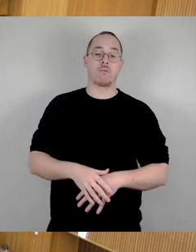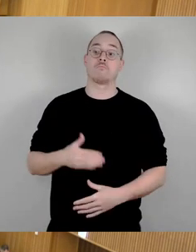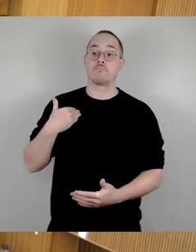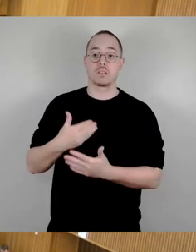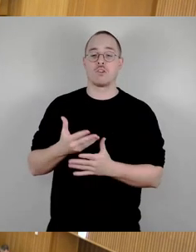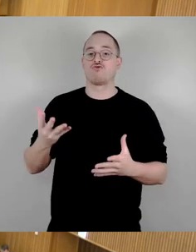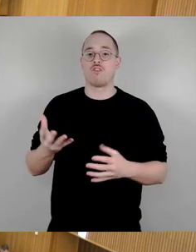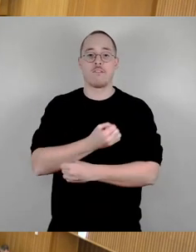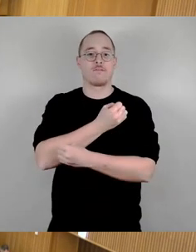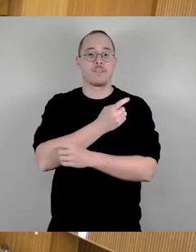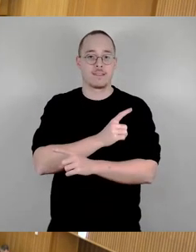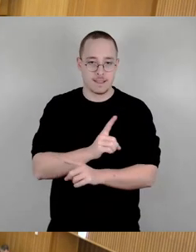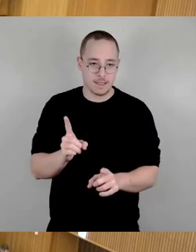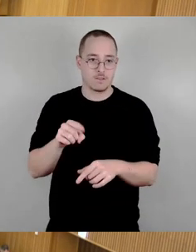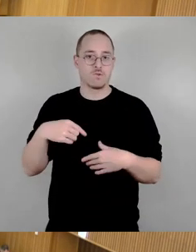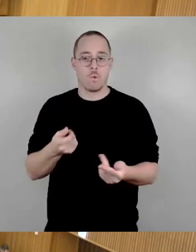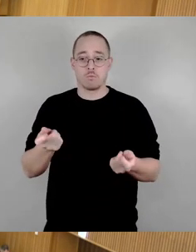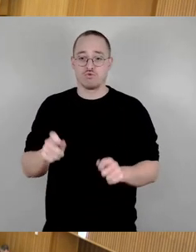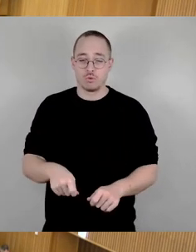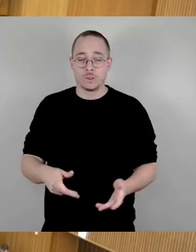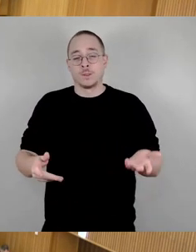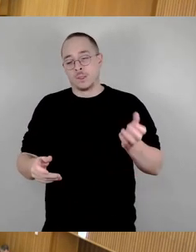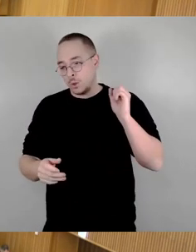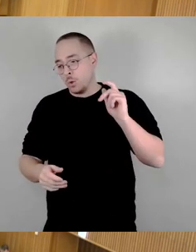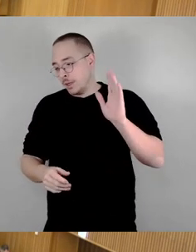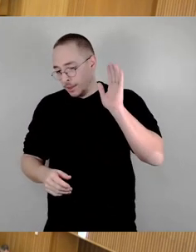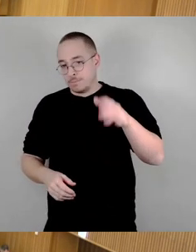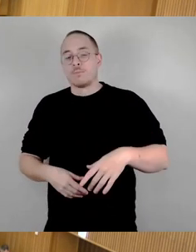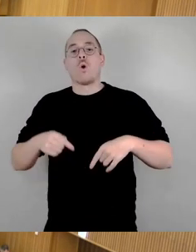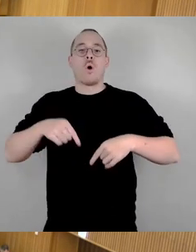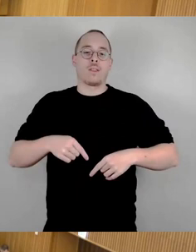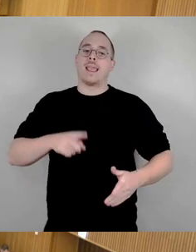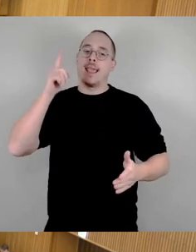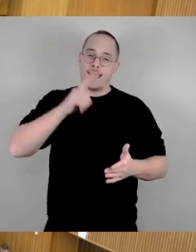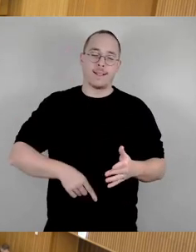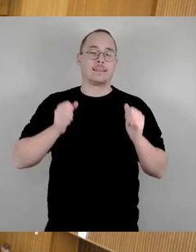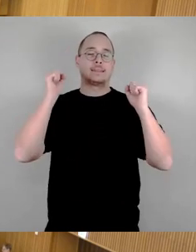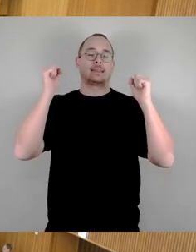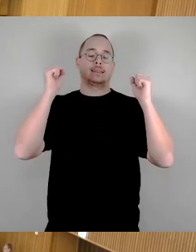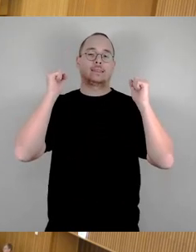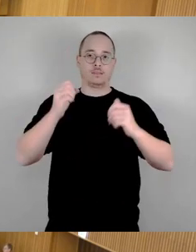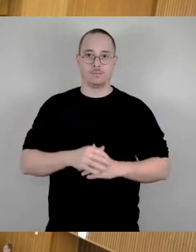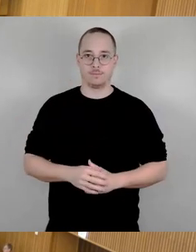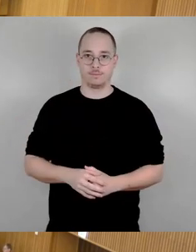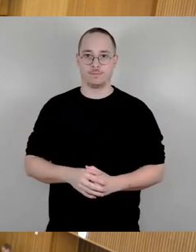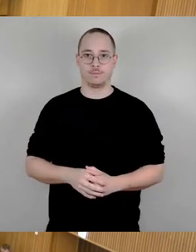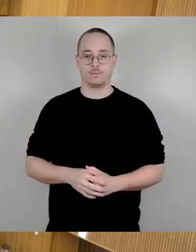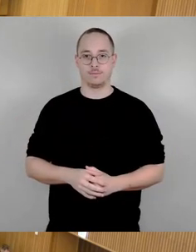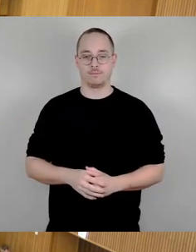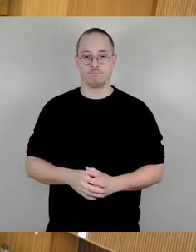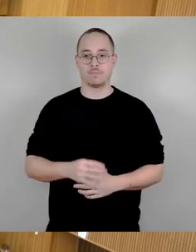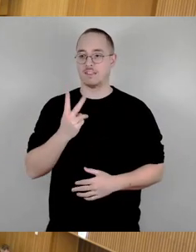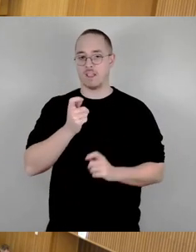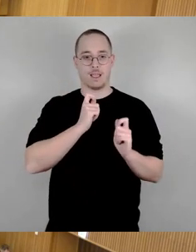ihn endlich zu beschließen. Heute ist es soweit zwei inhaltsgleiche Anträge. würde trotzdem